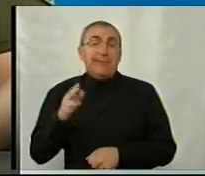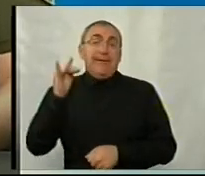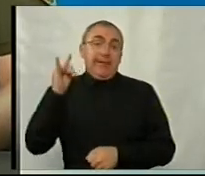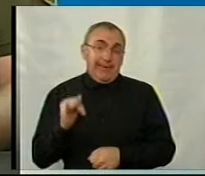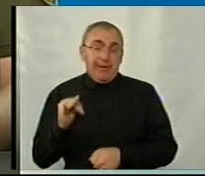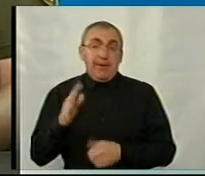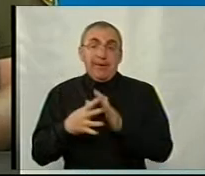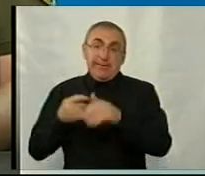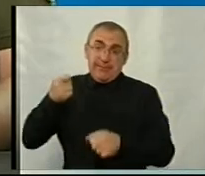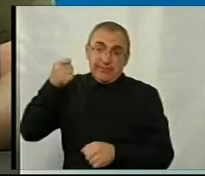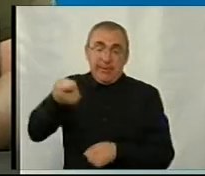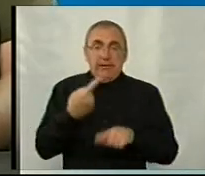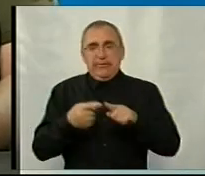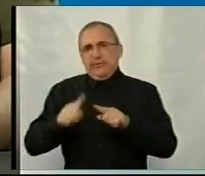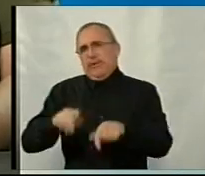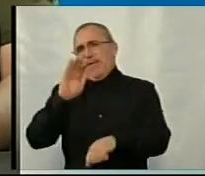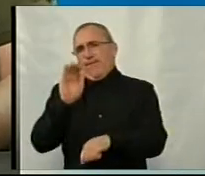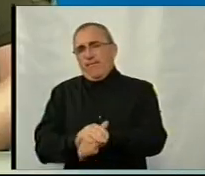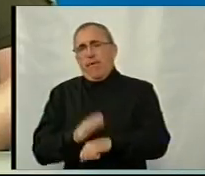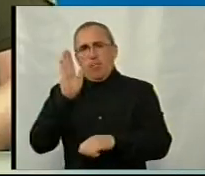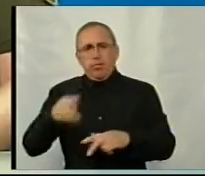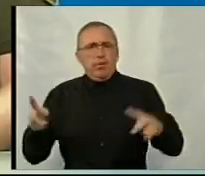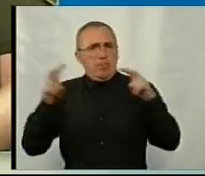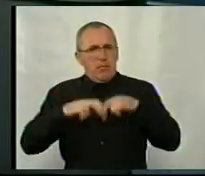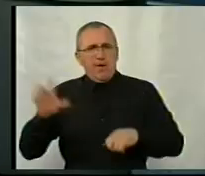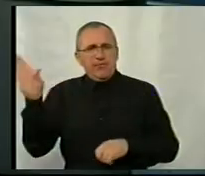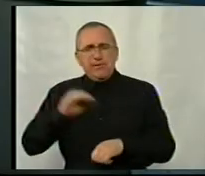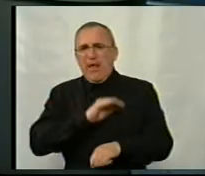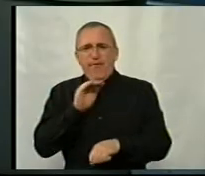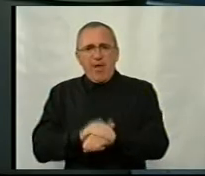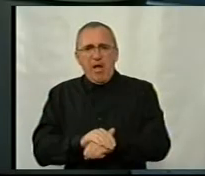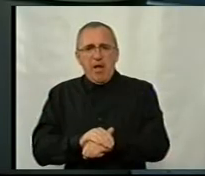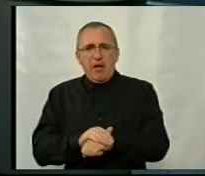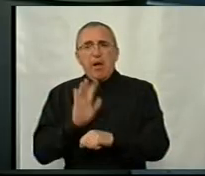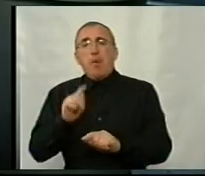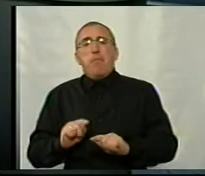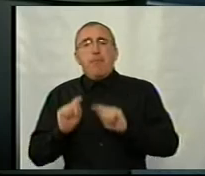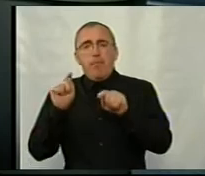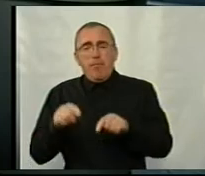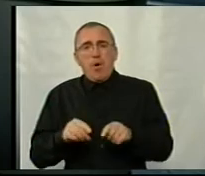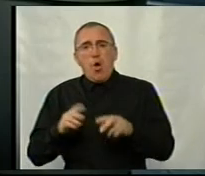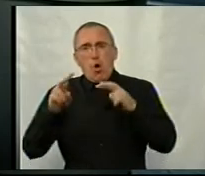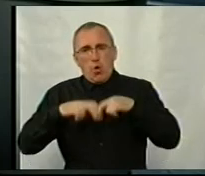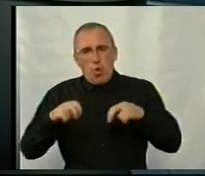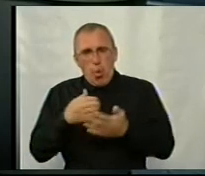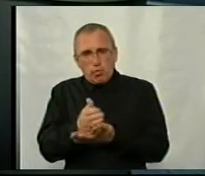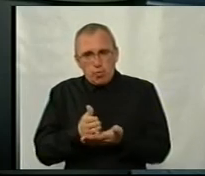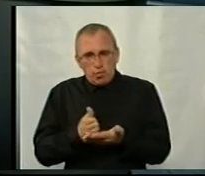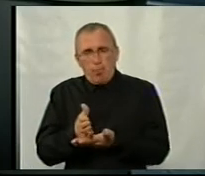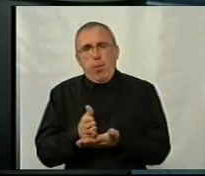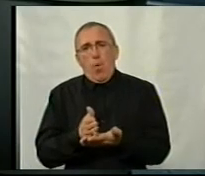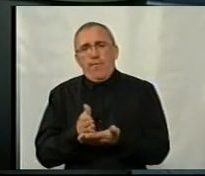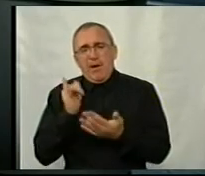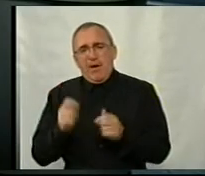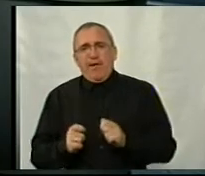заявити про ці факти. Будемо розбиратися всі факти у нас, які поступають, проводиться розслідування службове, і